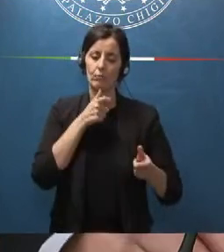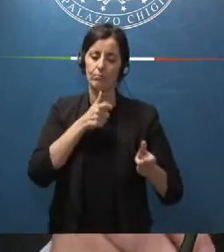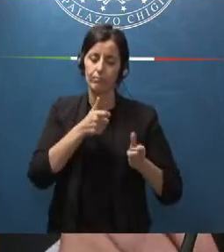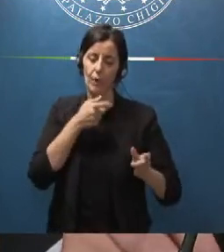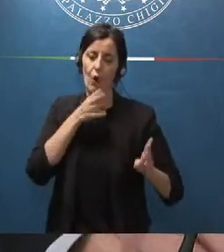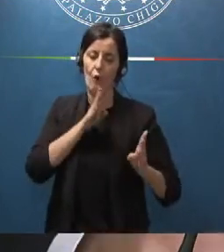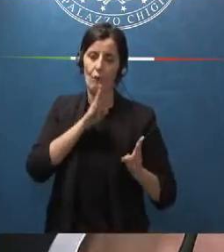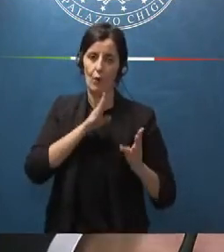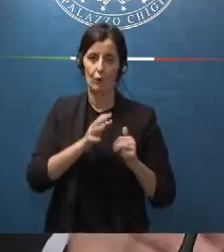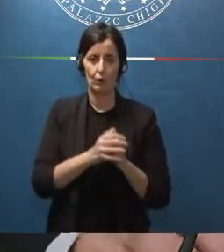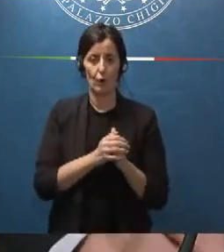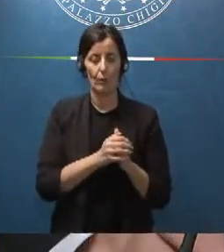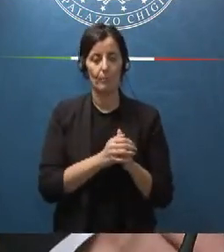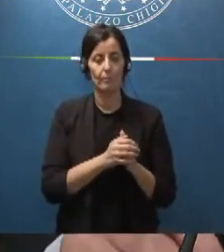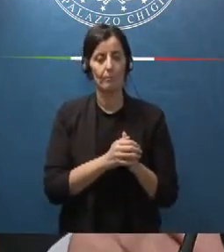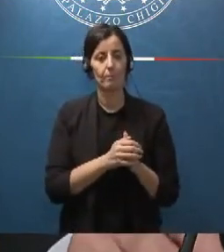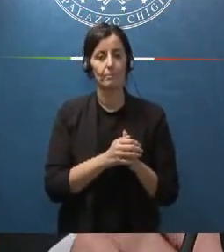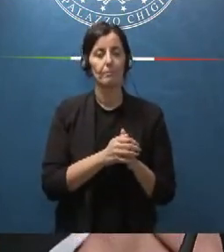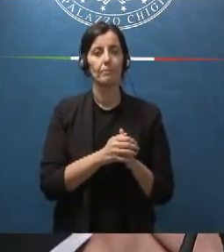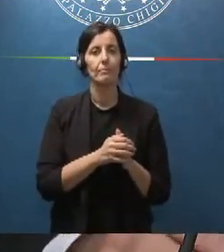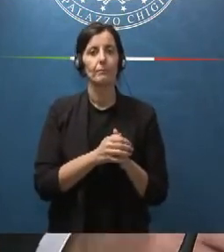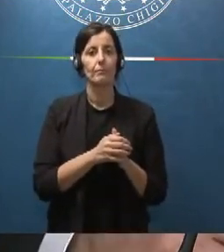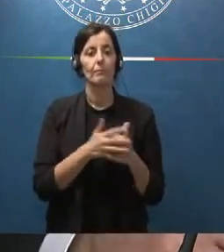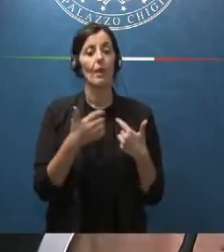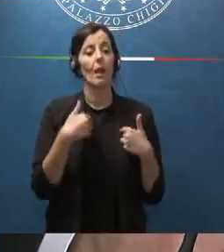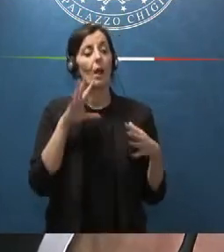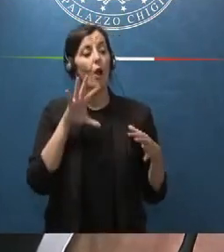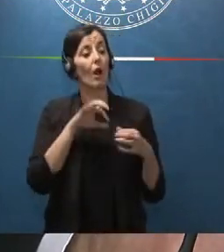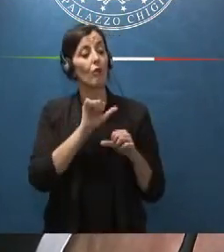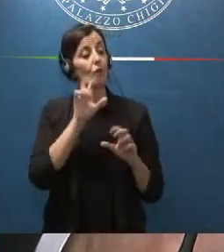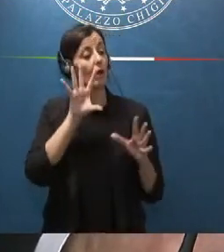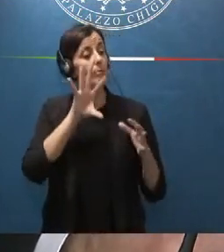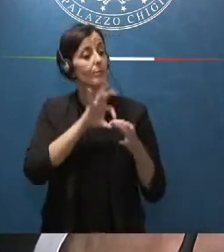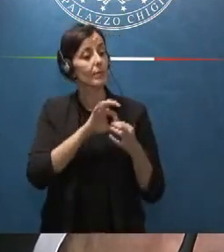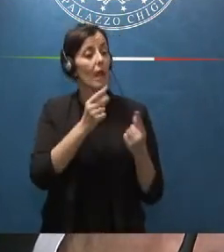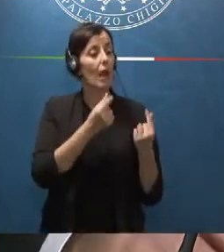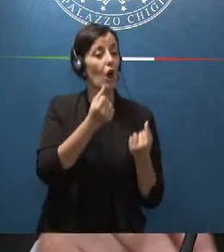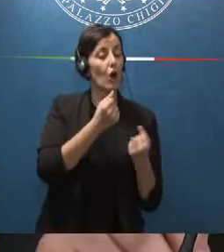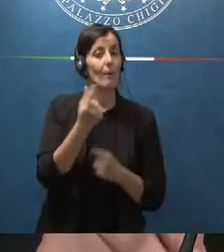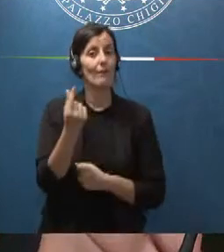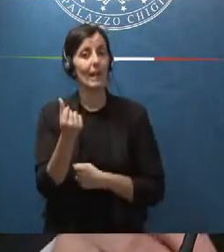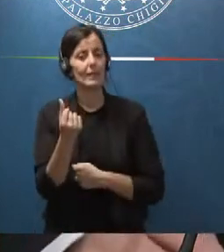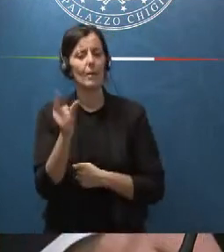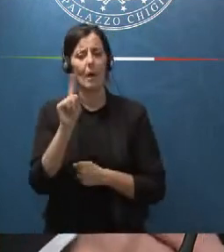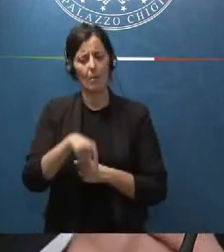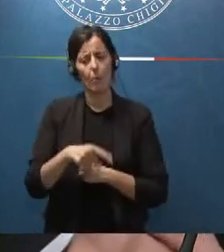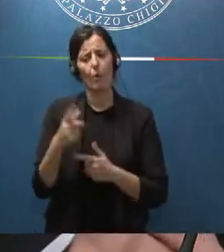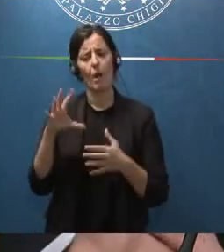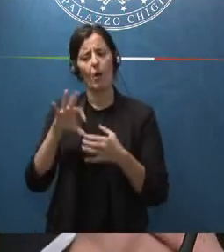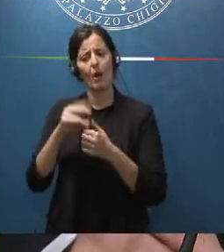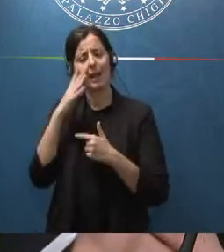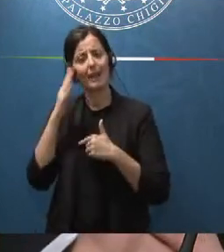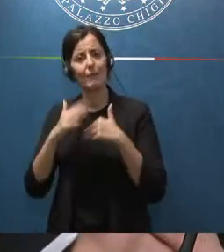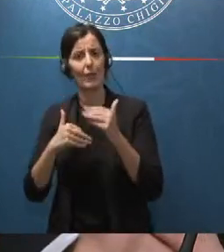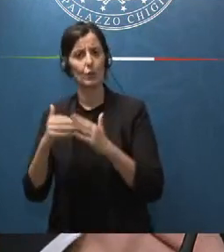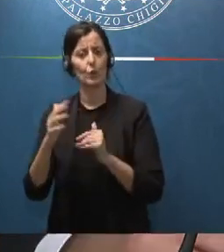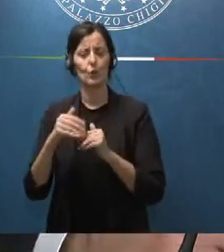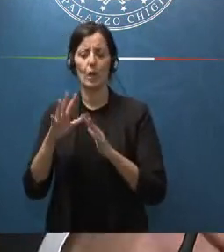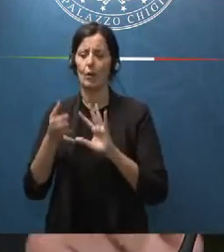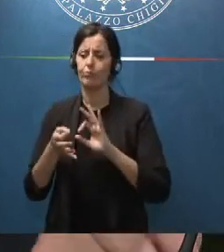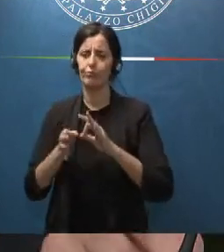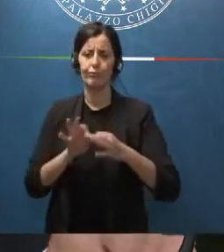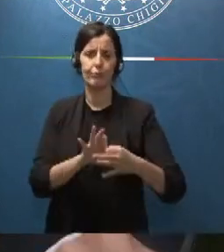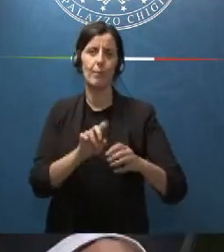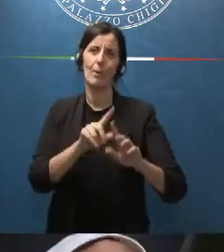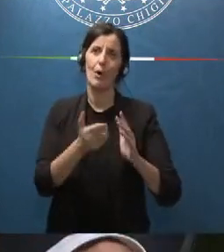confronto che riguardi non soltanto gli aspetti economico-finanziari ma anche gli aspetti infrastrutturali con tutto quello che ne consegue in